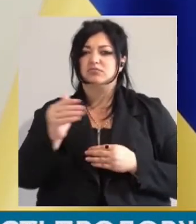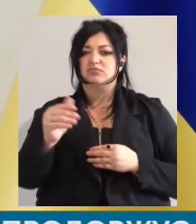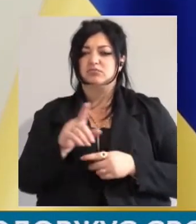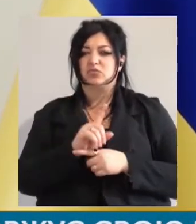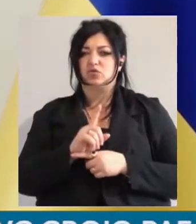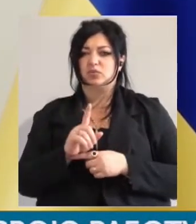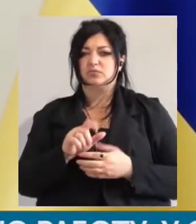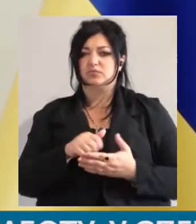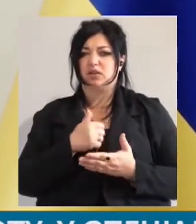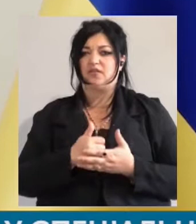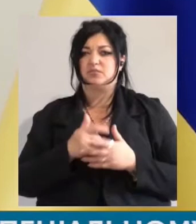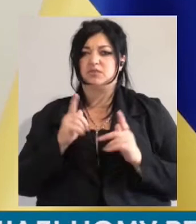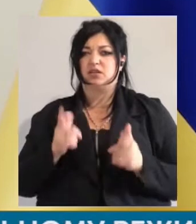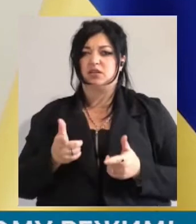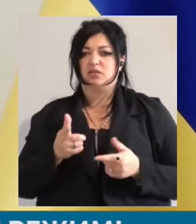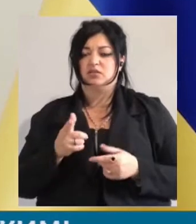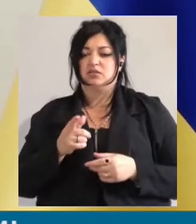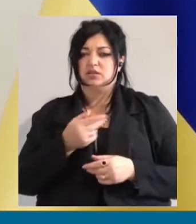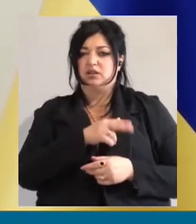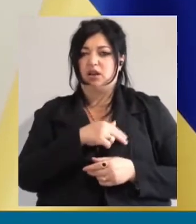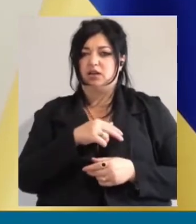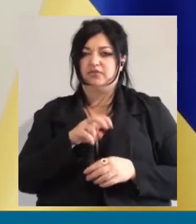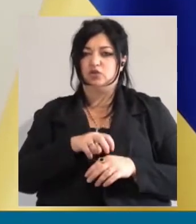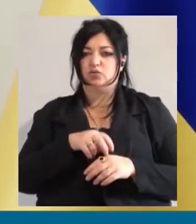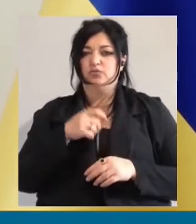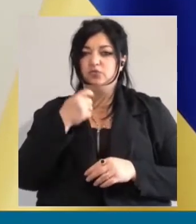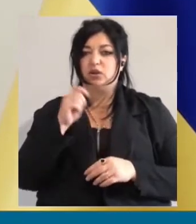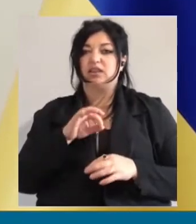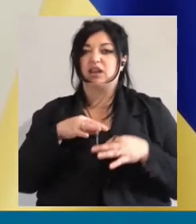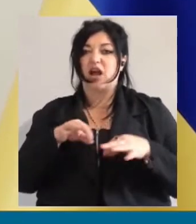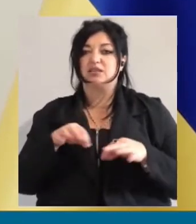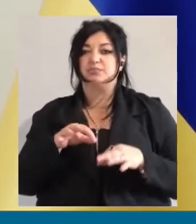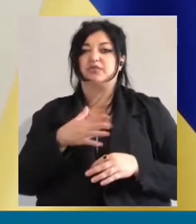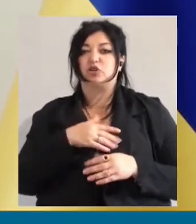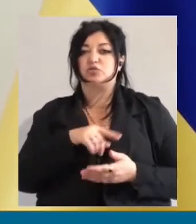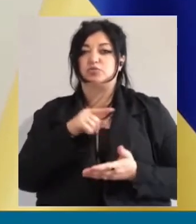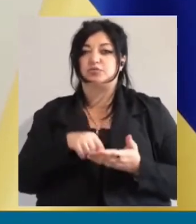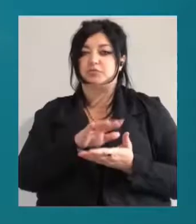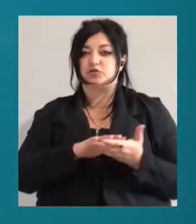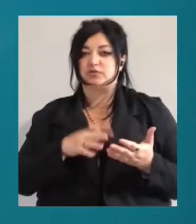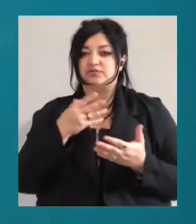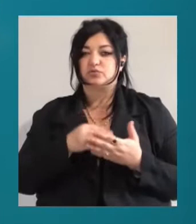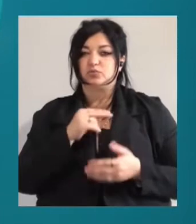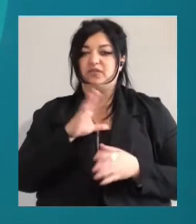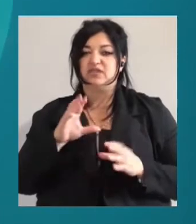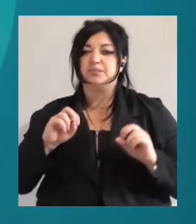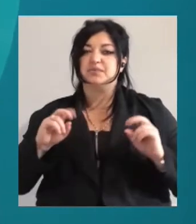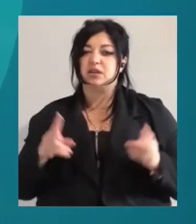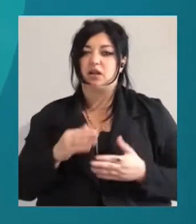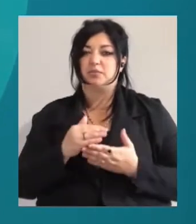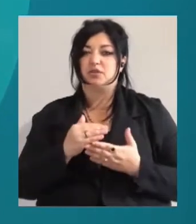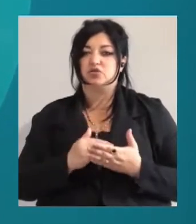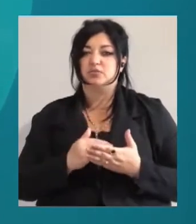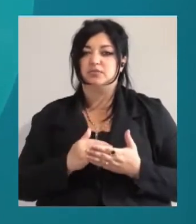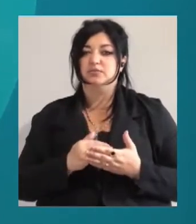врачом України. Транспорт в нашому місті продовжує свою роботу в спеціальному режимі. Зазначимо,